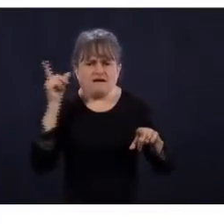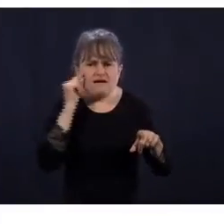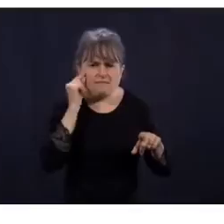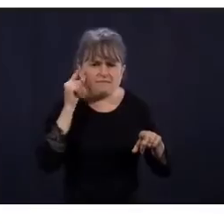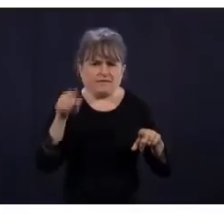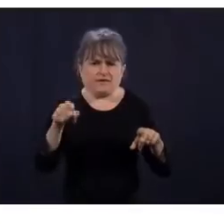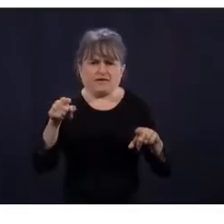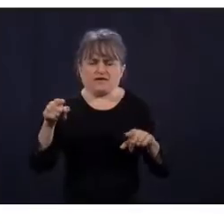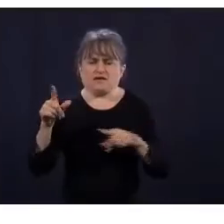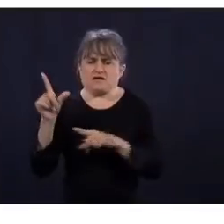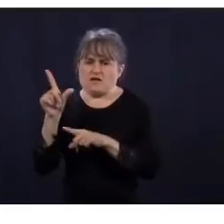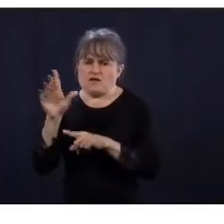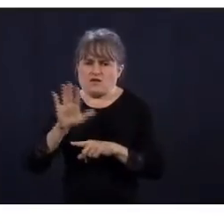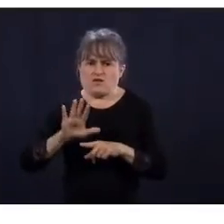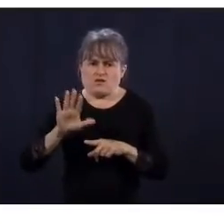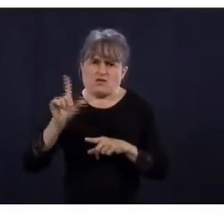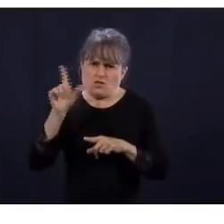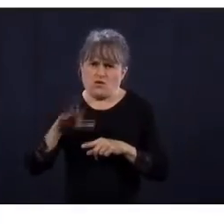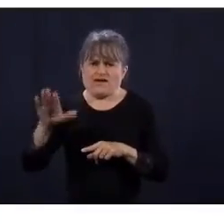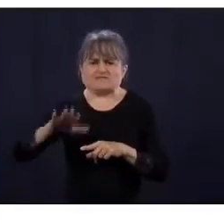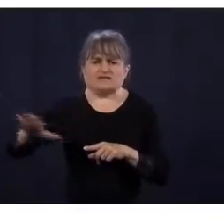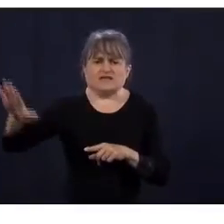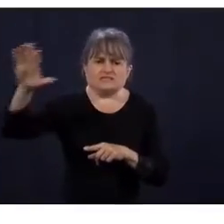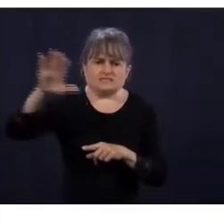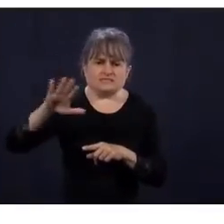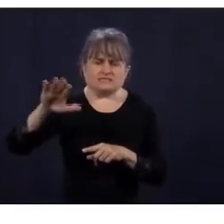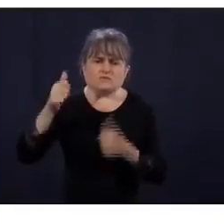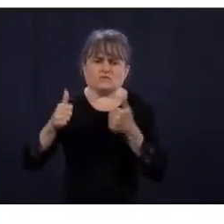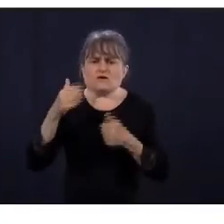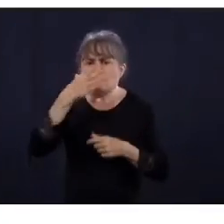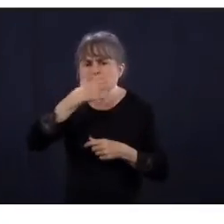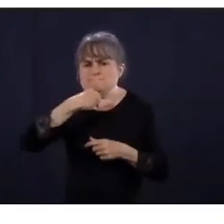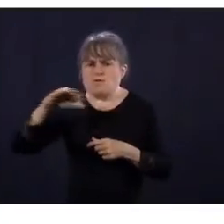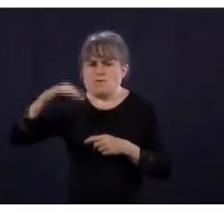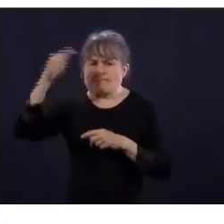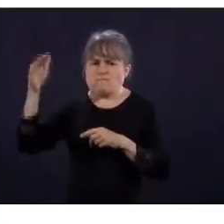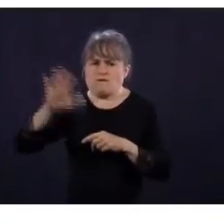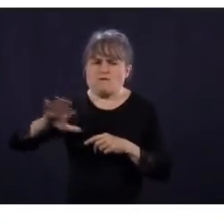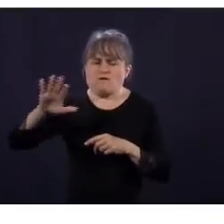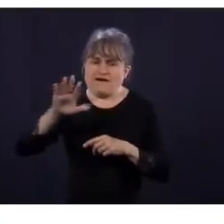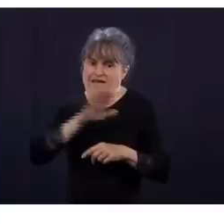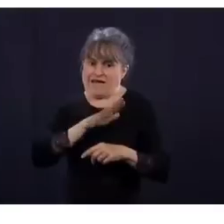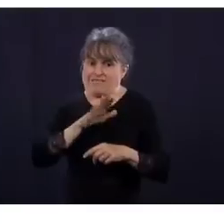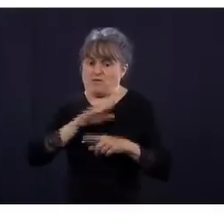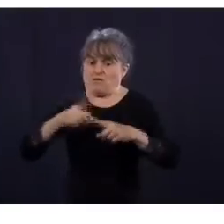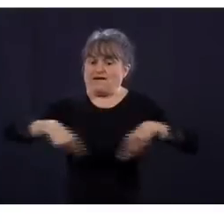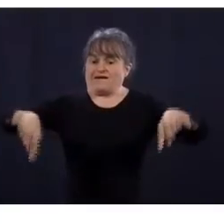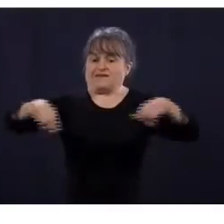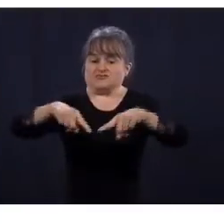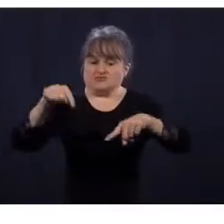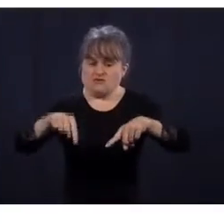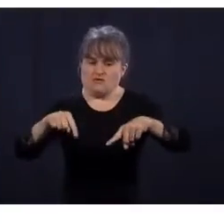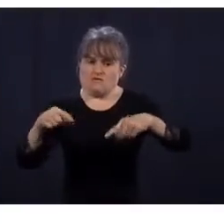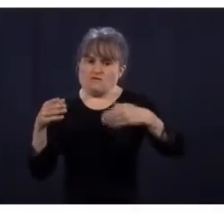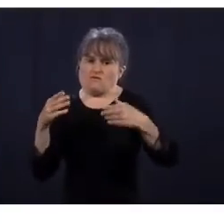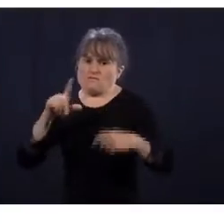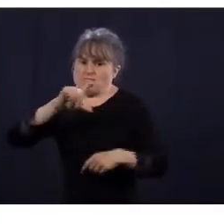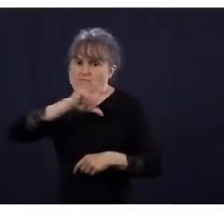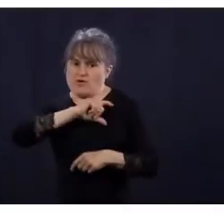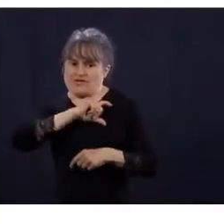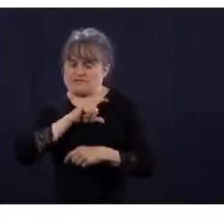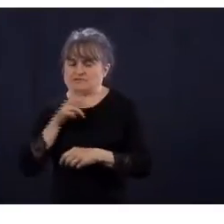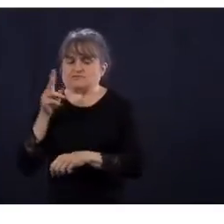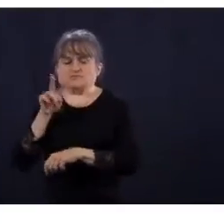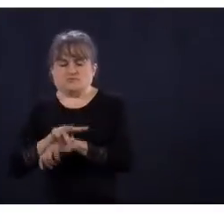Écoutez, il faut comprendre que c'est normal que quand on commence à déconfiner pour permettre certains commerces